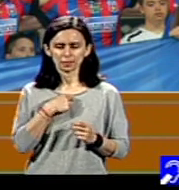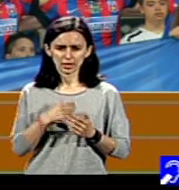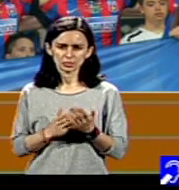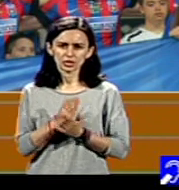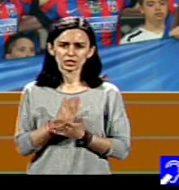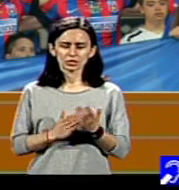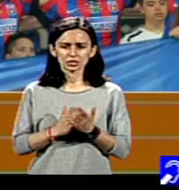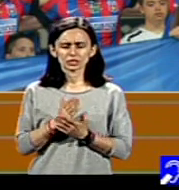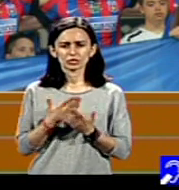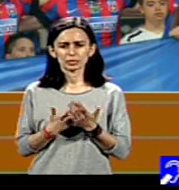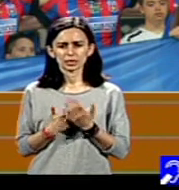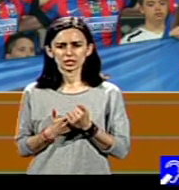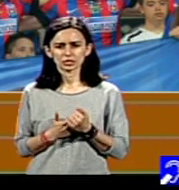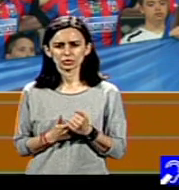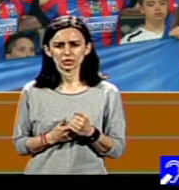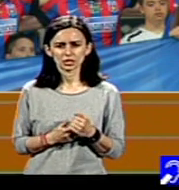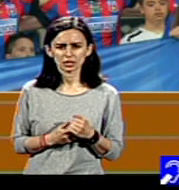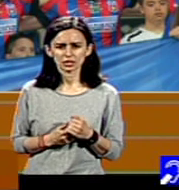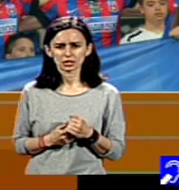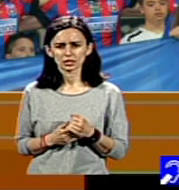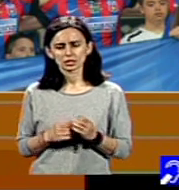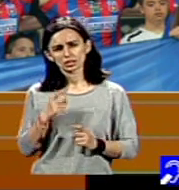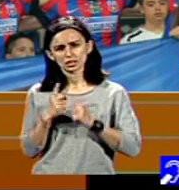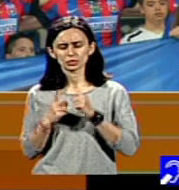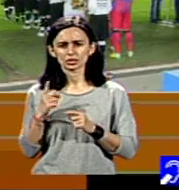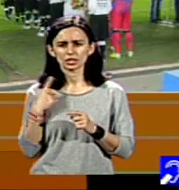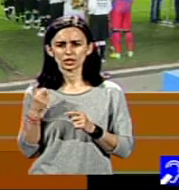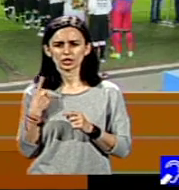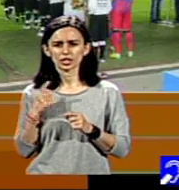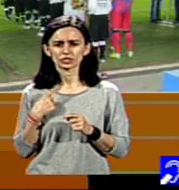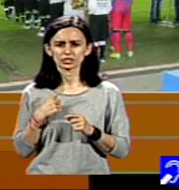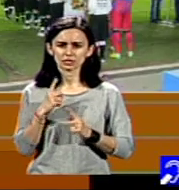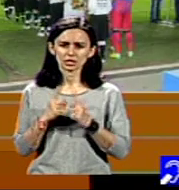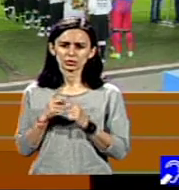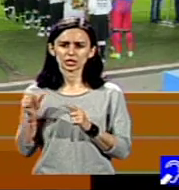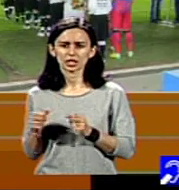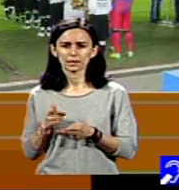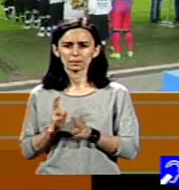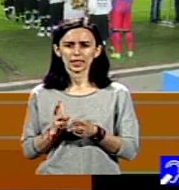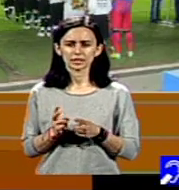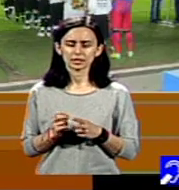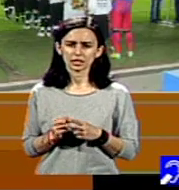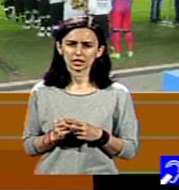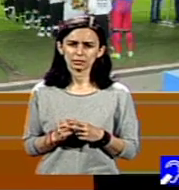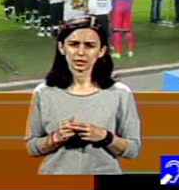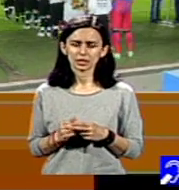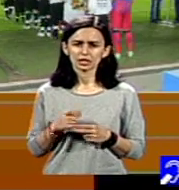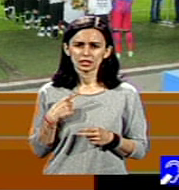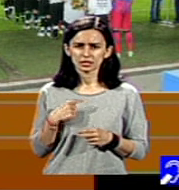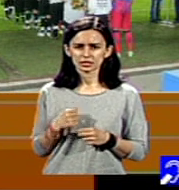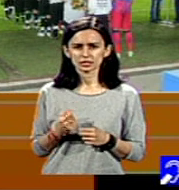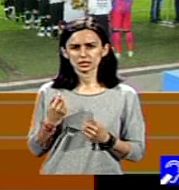unde se mai găsesc în unul de orașe anumite terapii, terapeuți, sunt